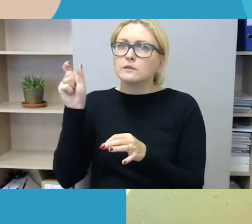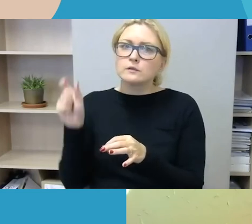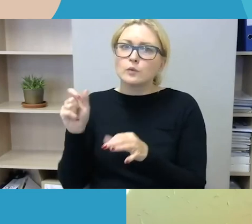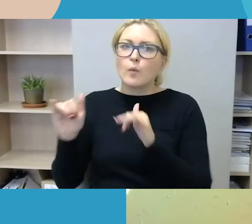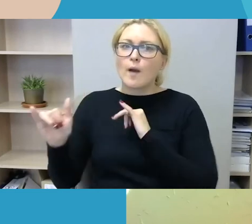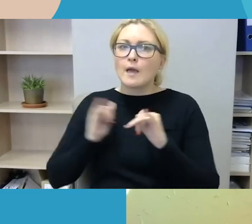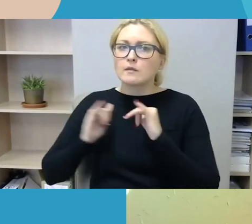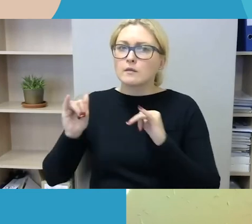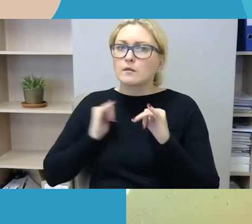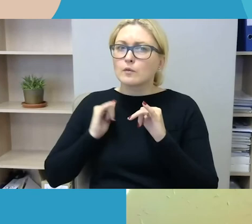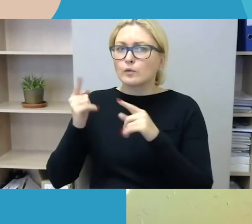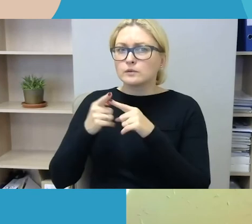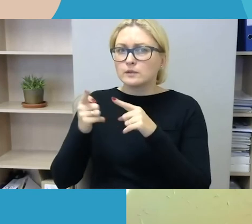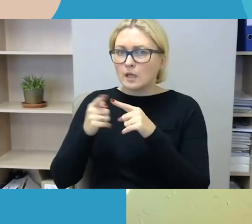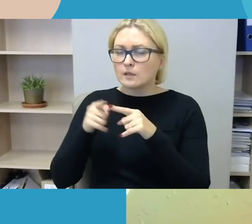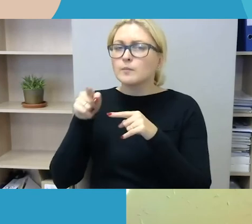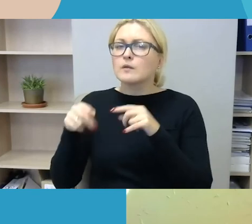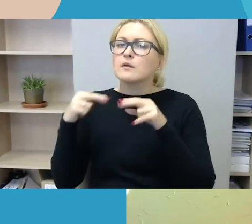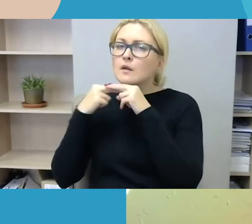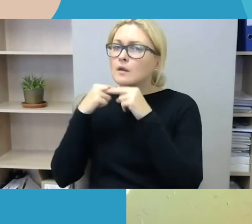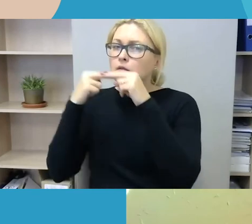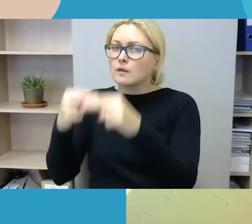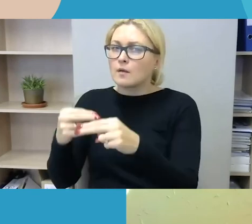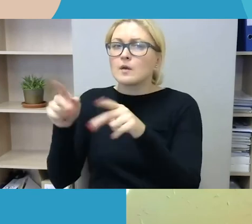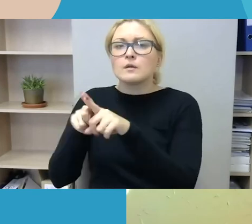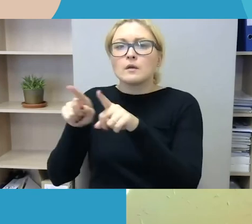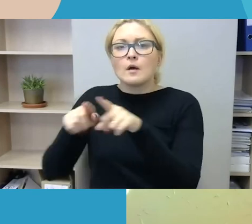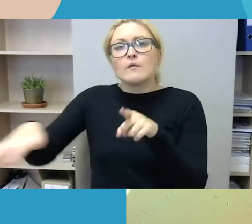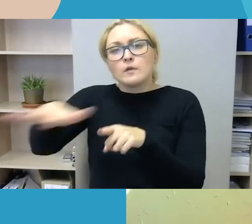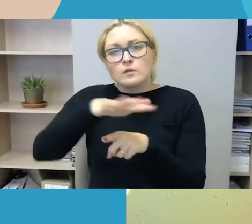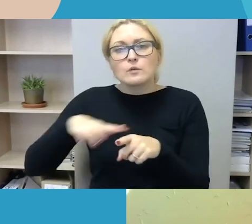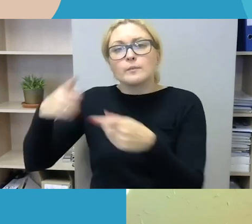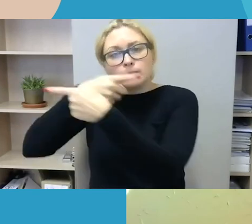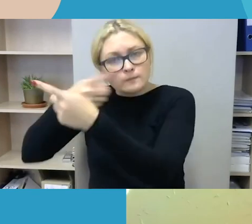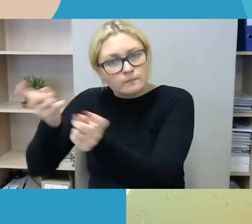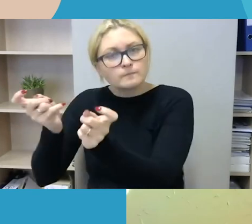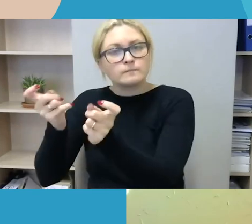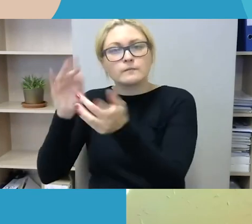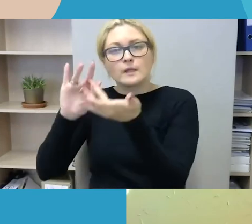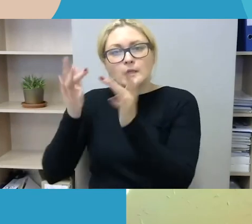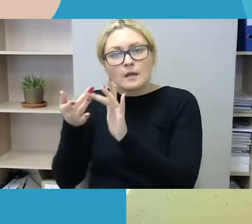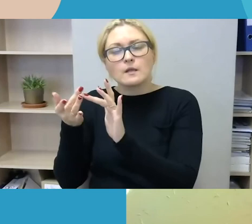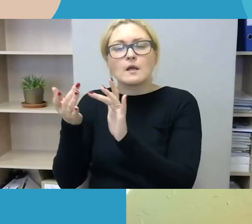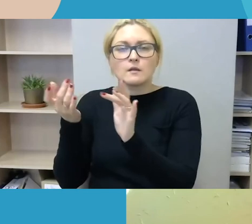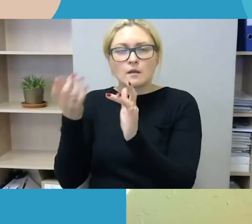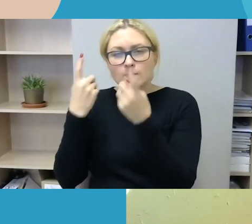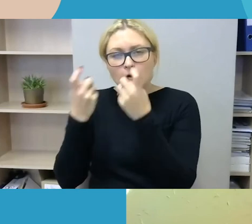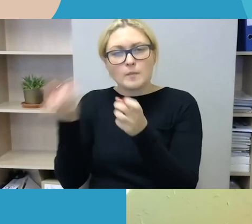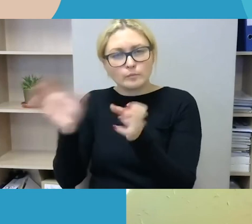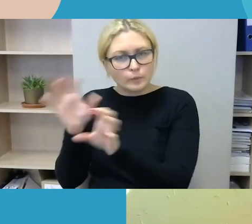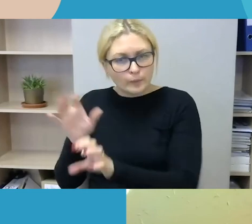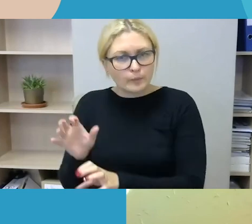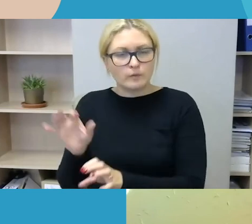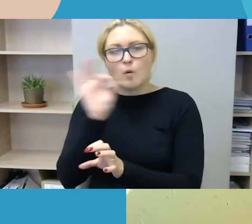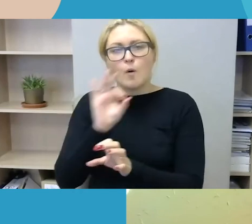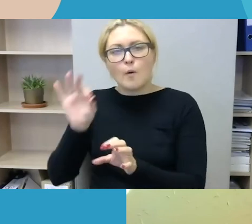kurie irgi skiria dėmesį tam atsakui visuomenės informavimui, internete pateikiama informacija. Tai iš tikrųjų,